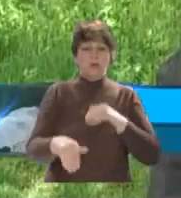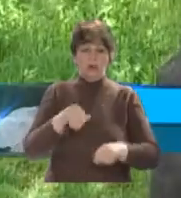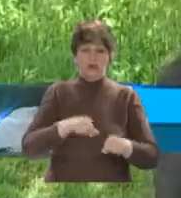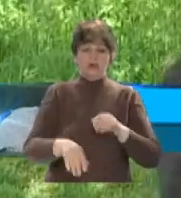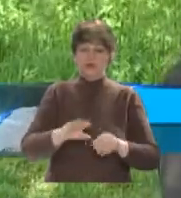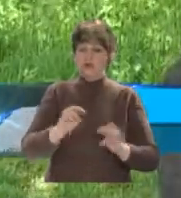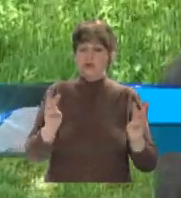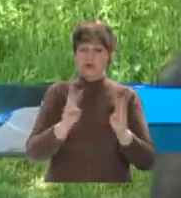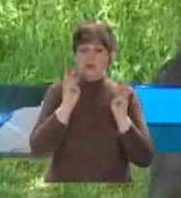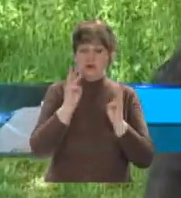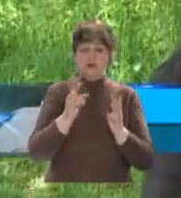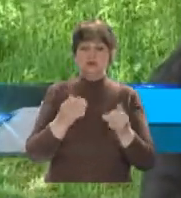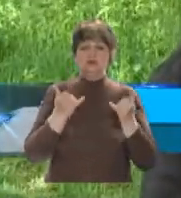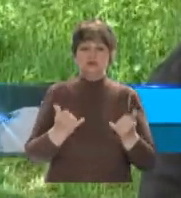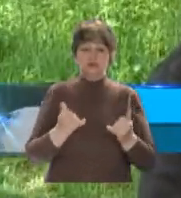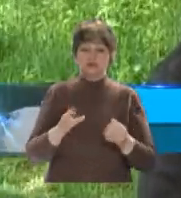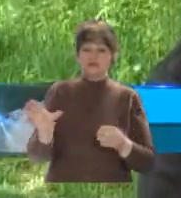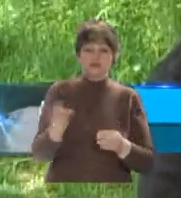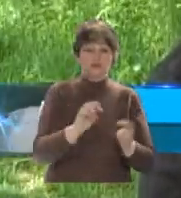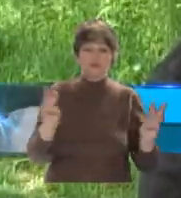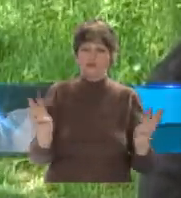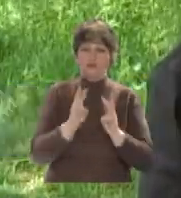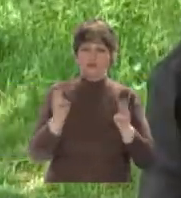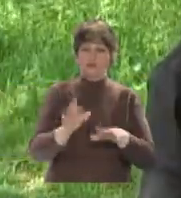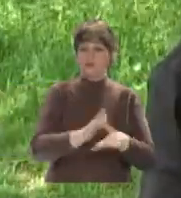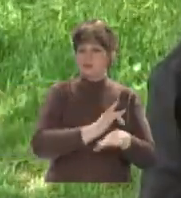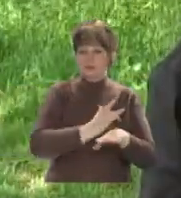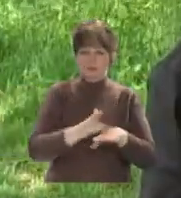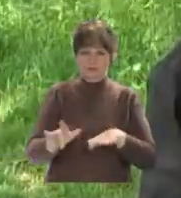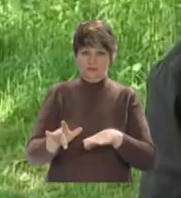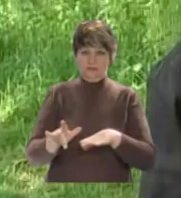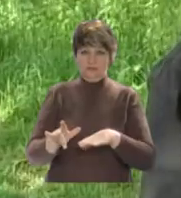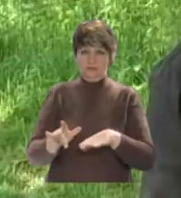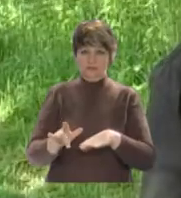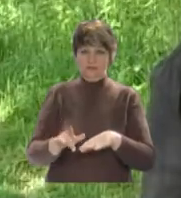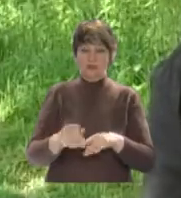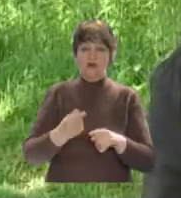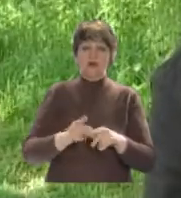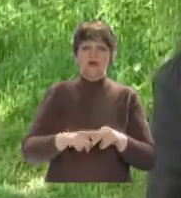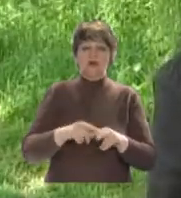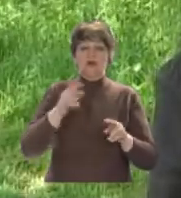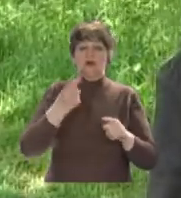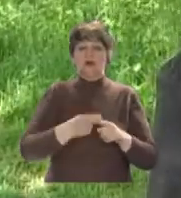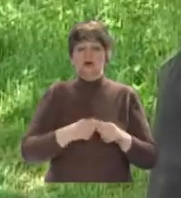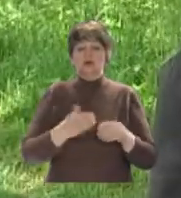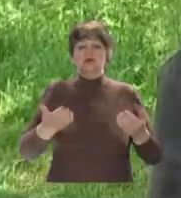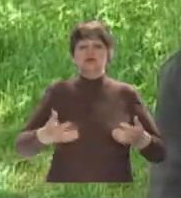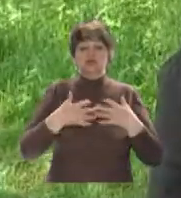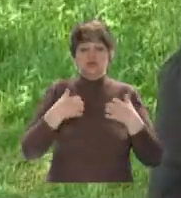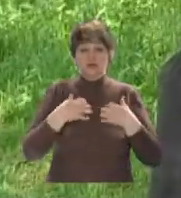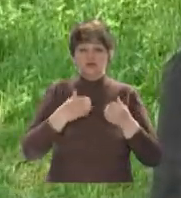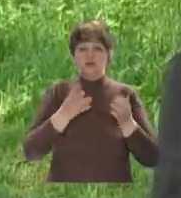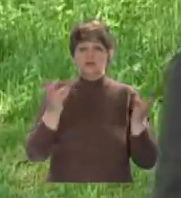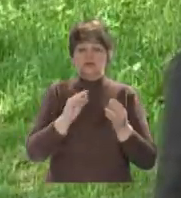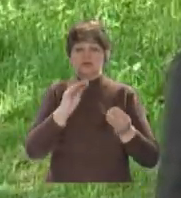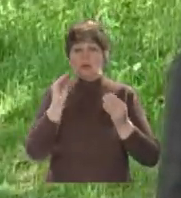угіддя у нас, як горять зараз. Все вигорає під чисту. Дичина не буде стояти на чистому.